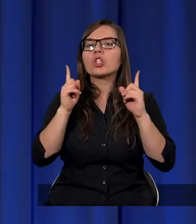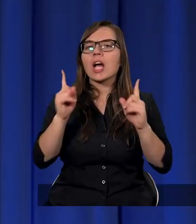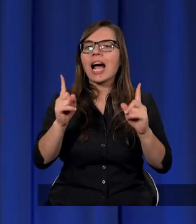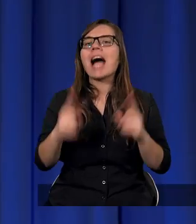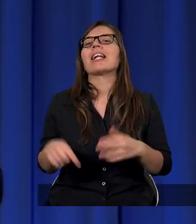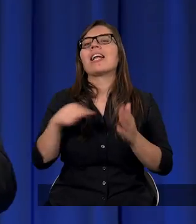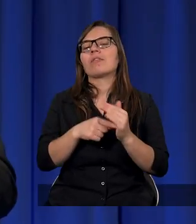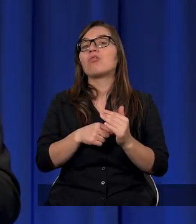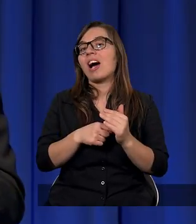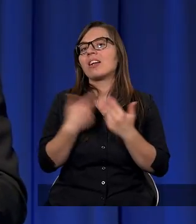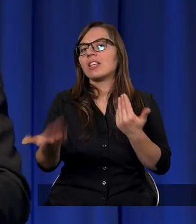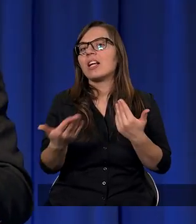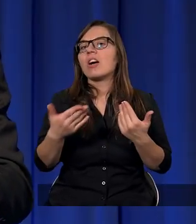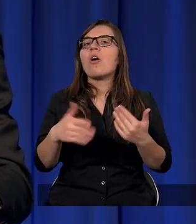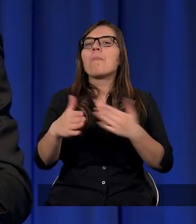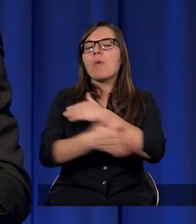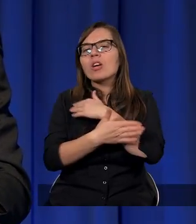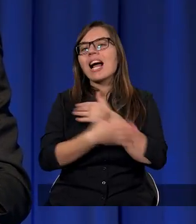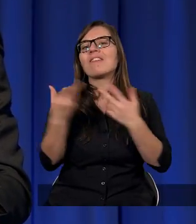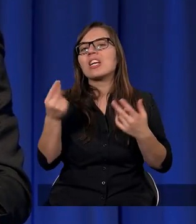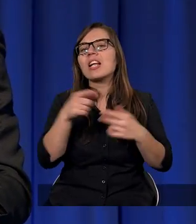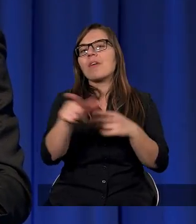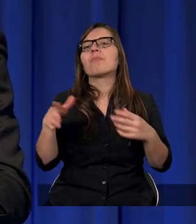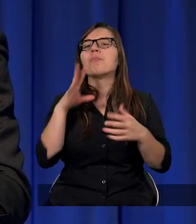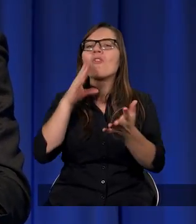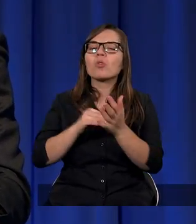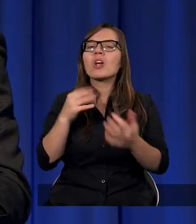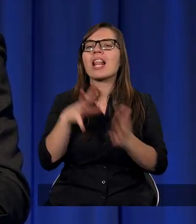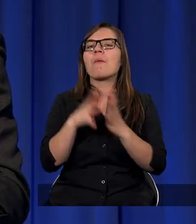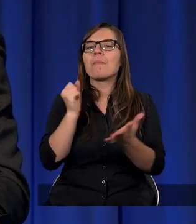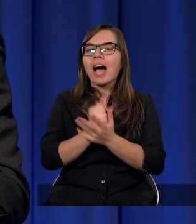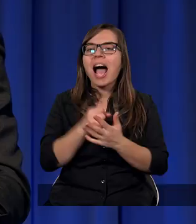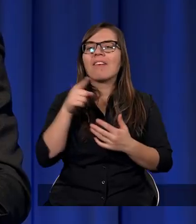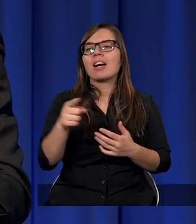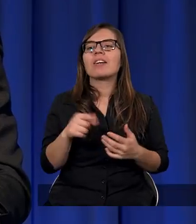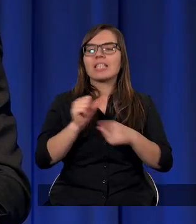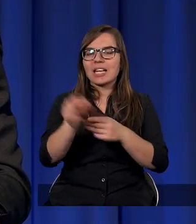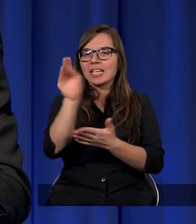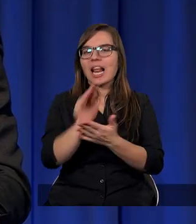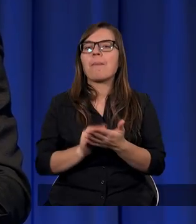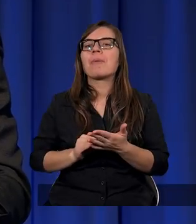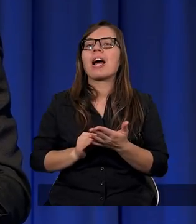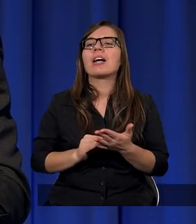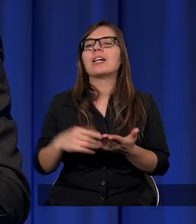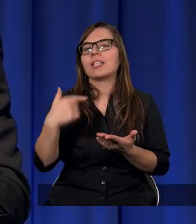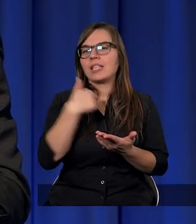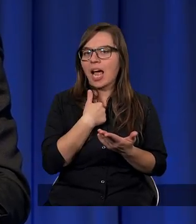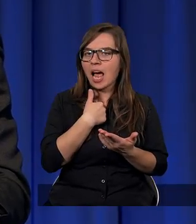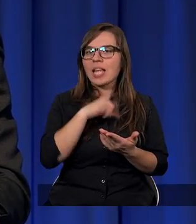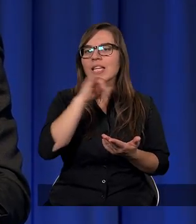Chociażby mamy tą tak zwaną Szemę, Księga Powtórzonego Prawa 6.4, gdzie jest napisane Ja,